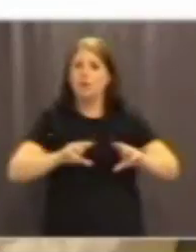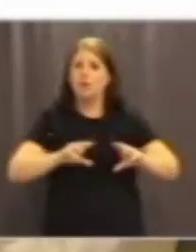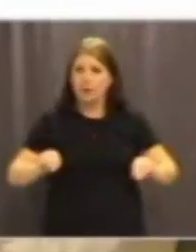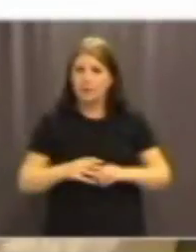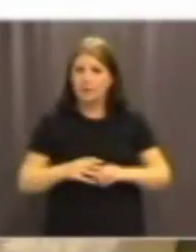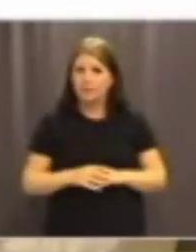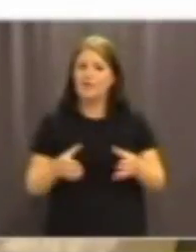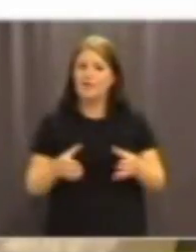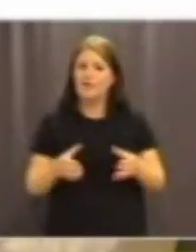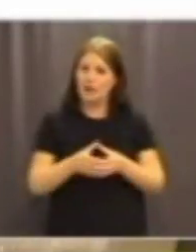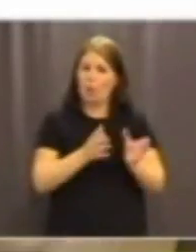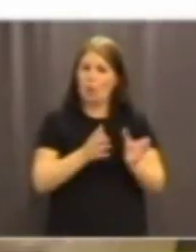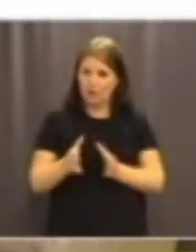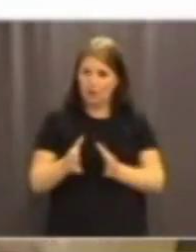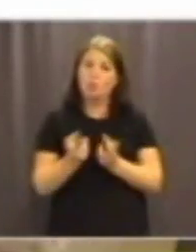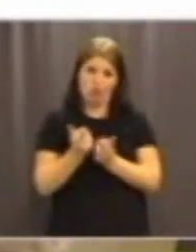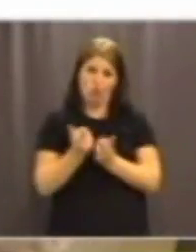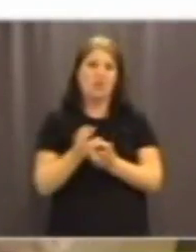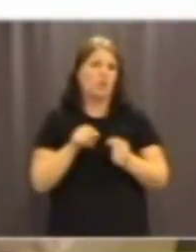Samordning innebär just detta.